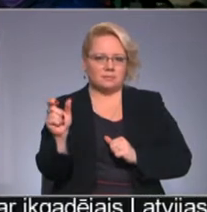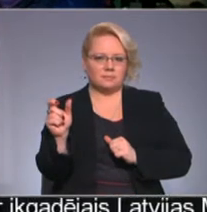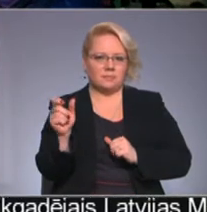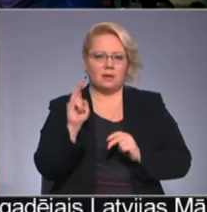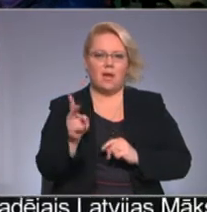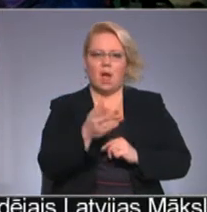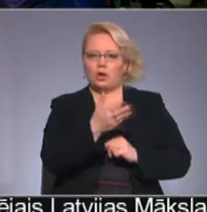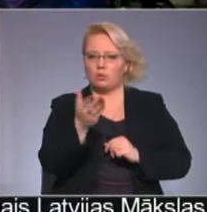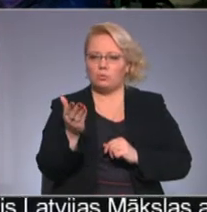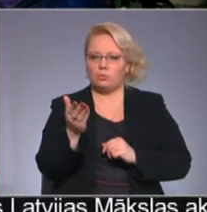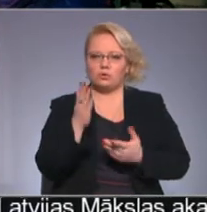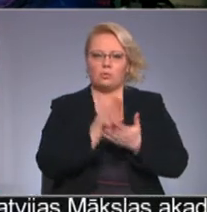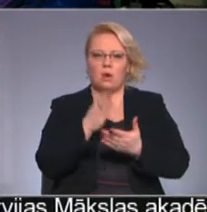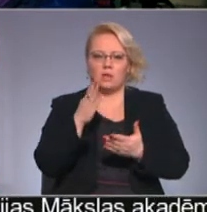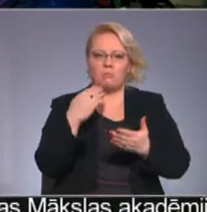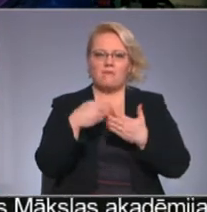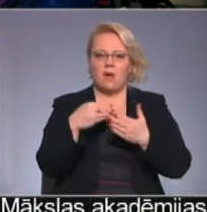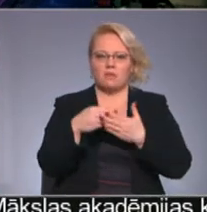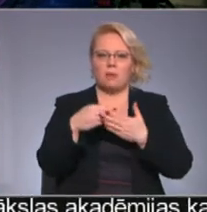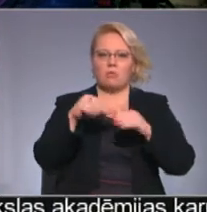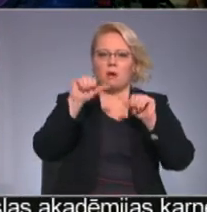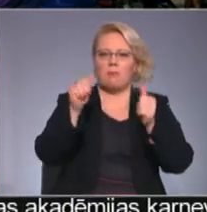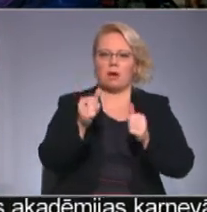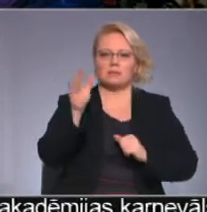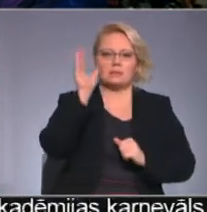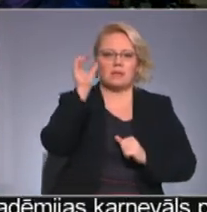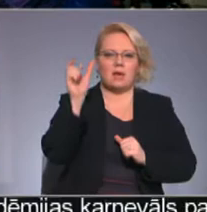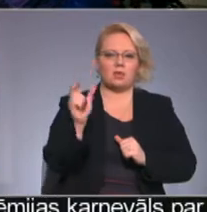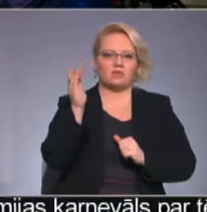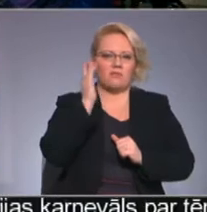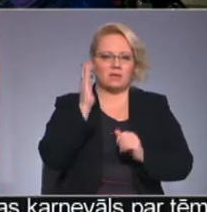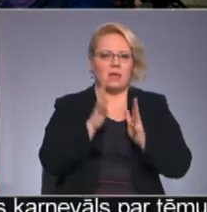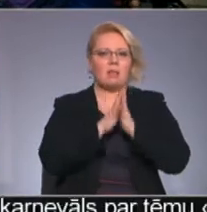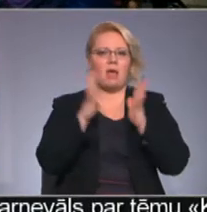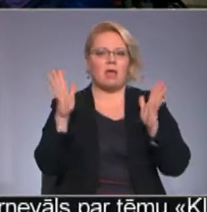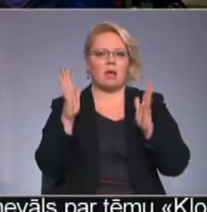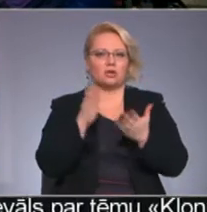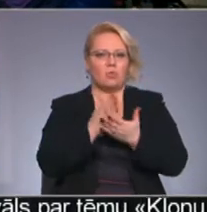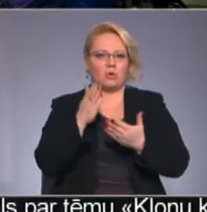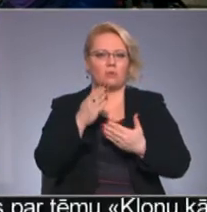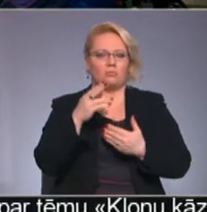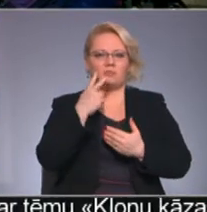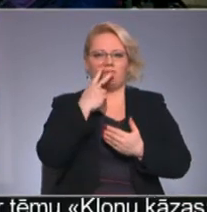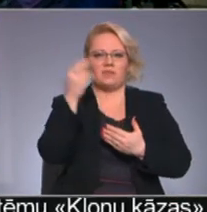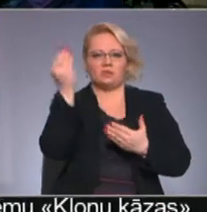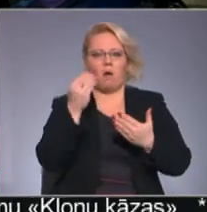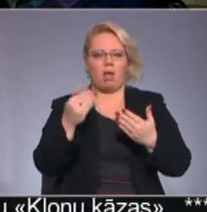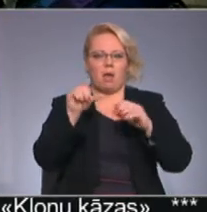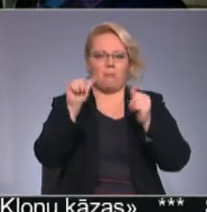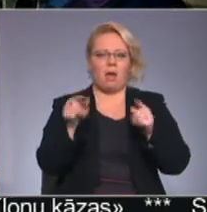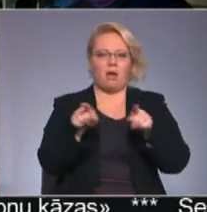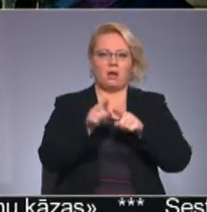Kā jūs šo notikumu vērtējat no mākslas zinātnieča viedokļa? Tas ir lielākais notikums vizuālajā mākslā arī no kvalitātes viedokļa?